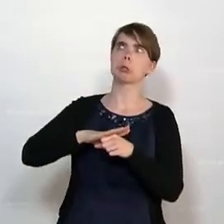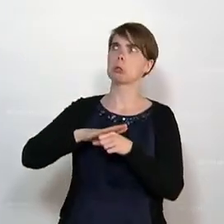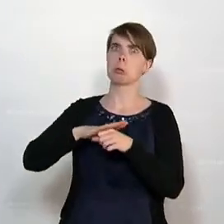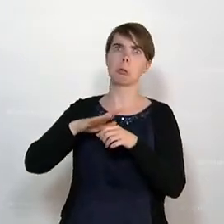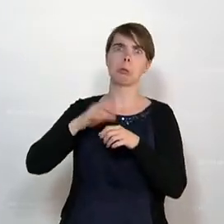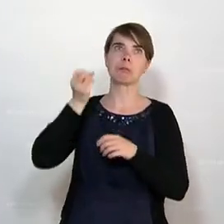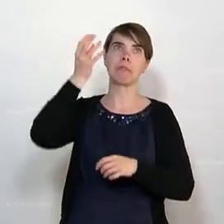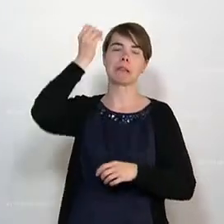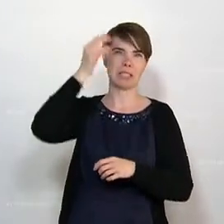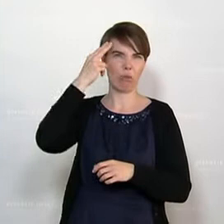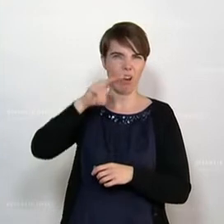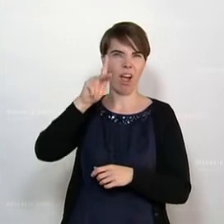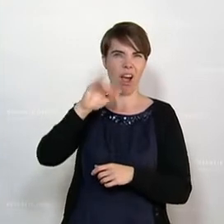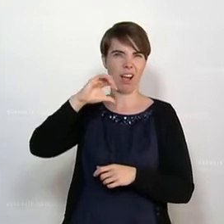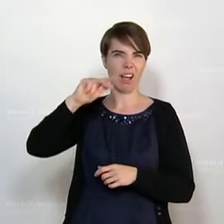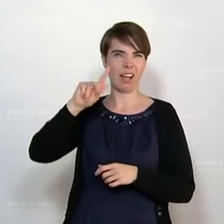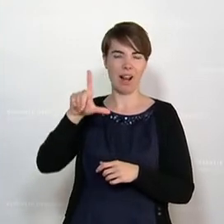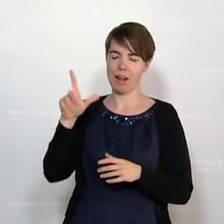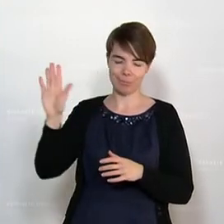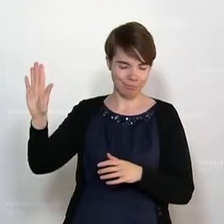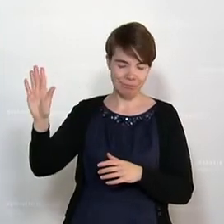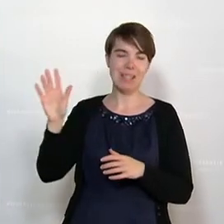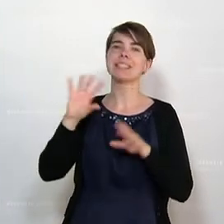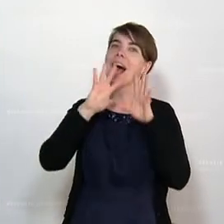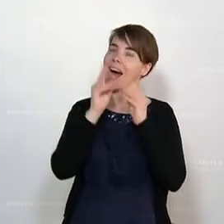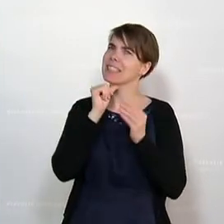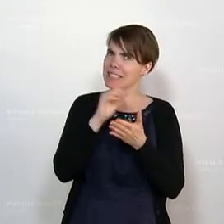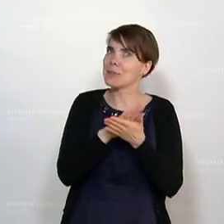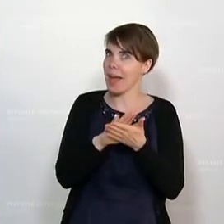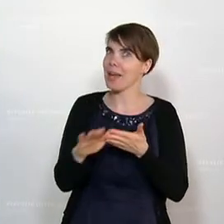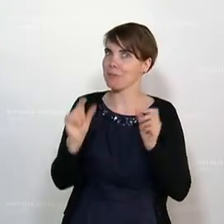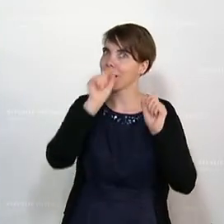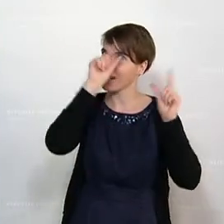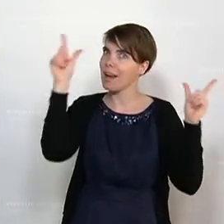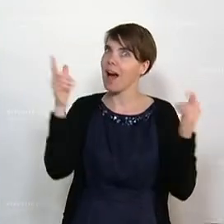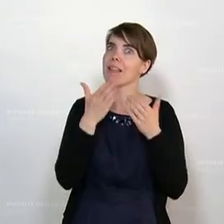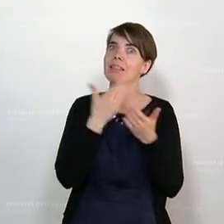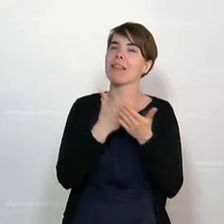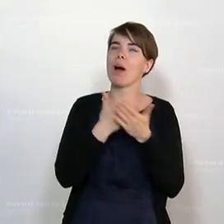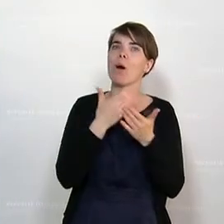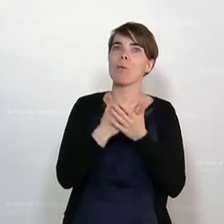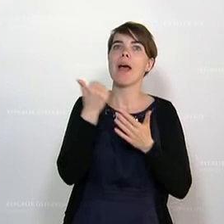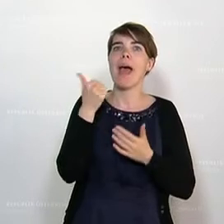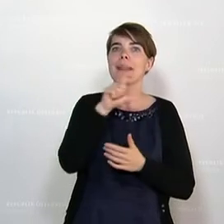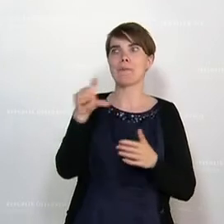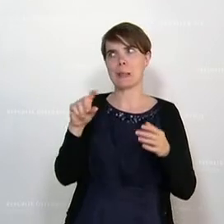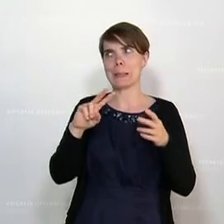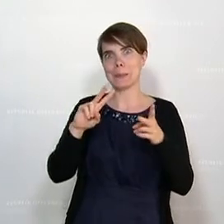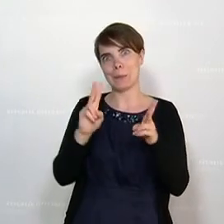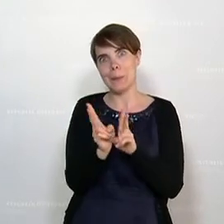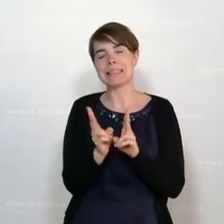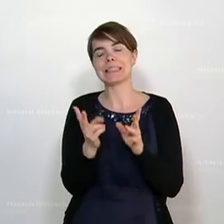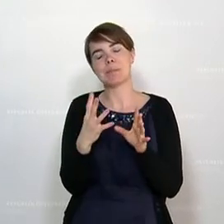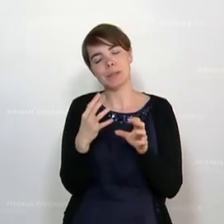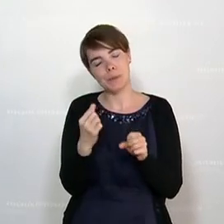Kickls. Es ist halt eben alles nicht ganz so einfach, wie man es sich vorstellt. Deswegen auch eine einwöchige Kurze, leider Gottes, aber doch eben eine